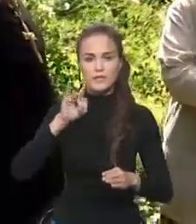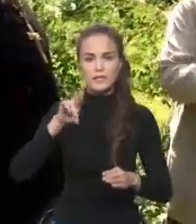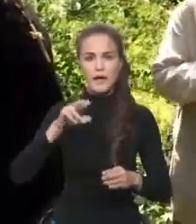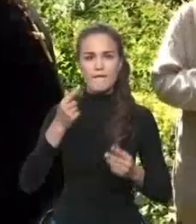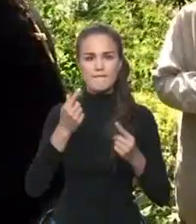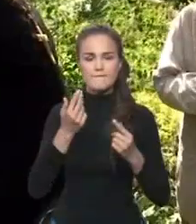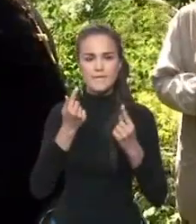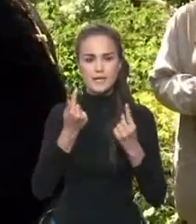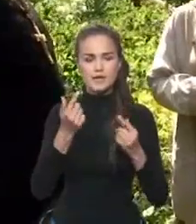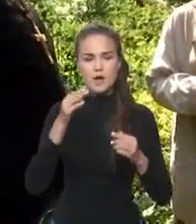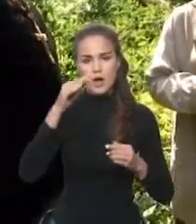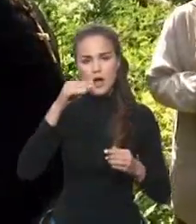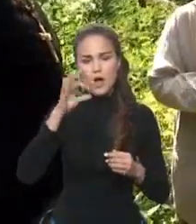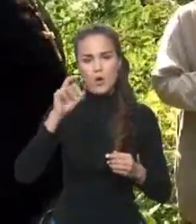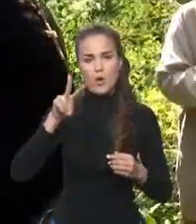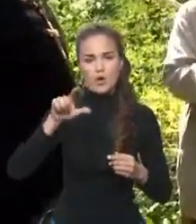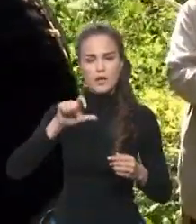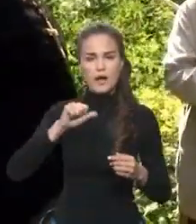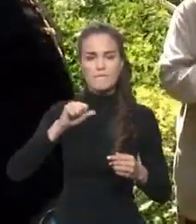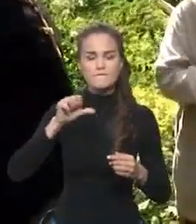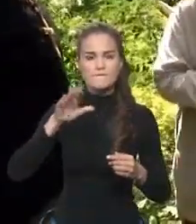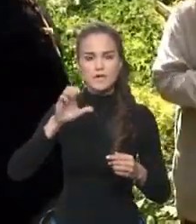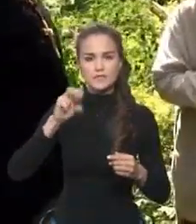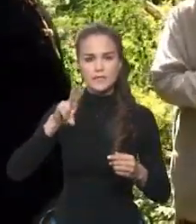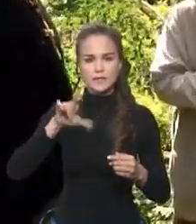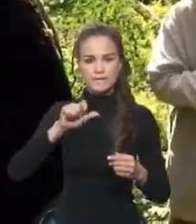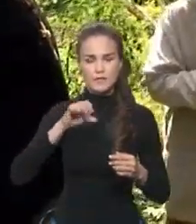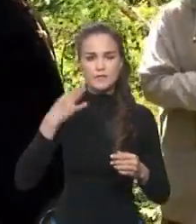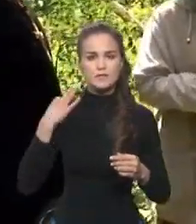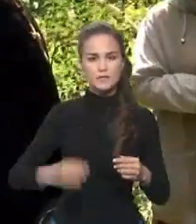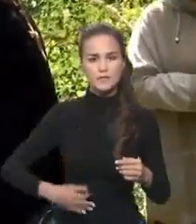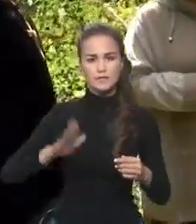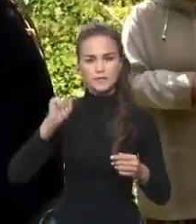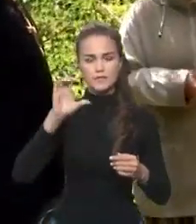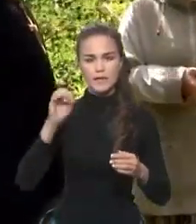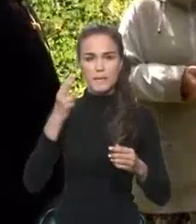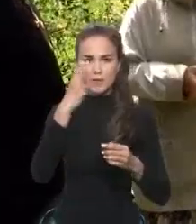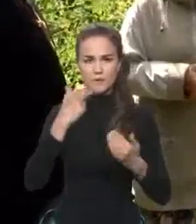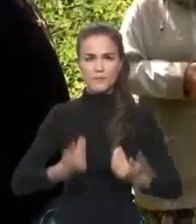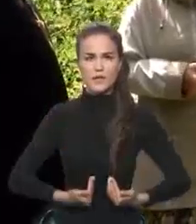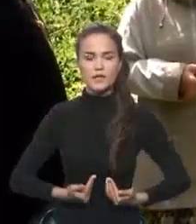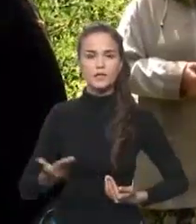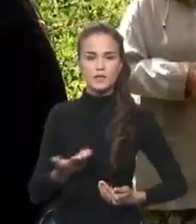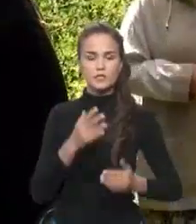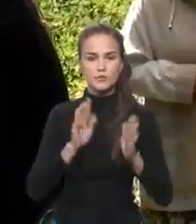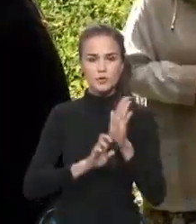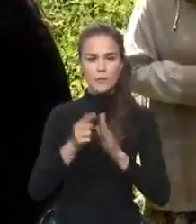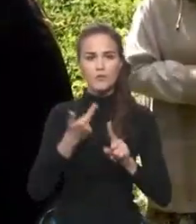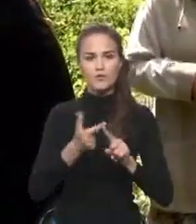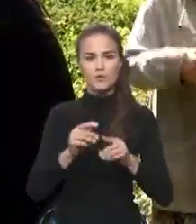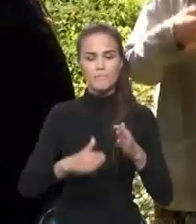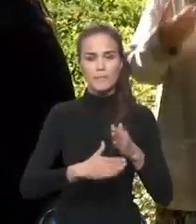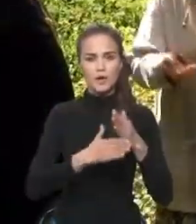Васильевна и сын Василий То они как-то прикипели к нашему храму Вот, и очень помогают нам И их